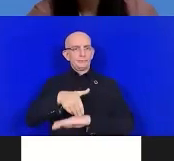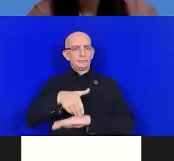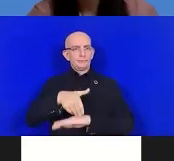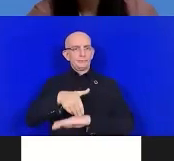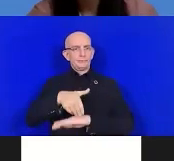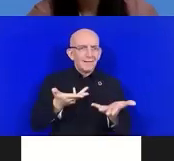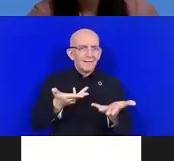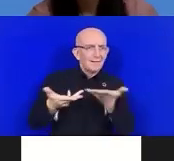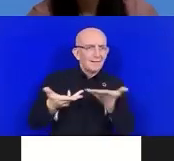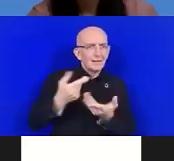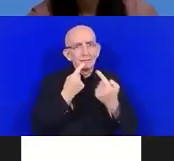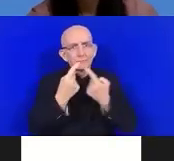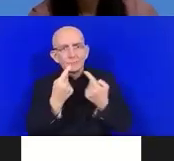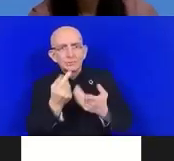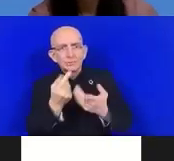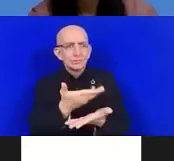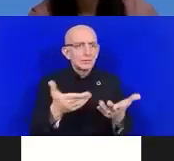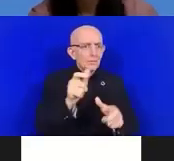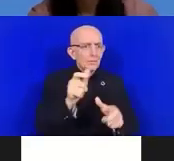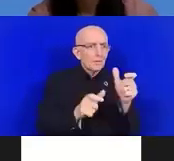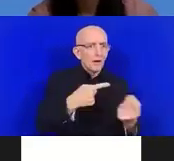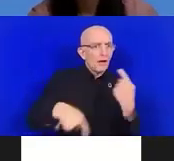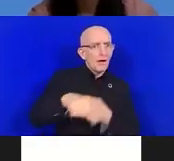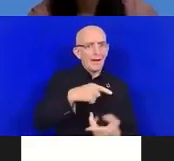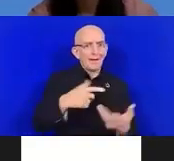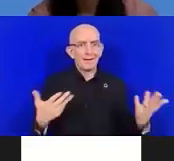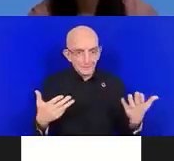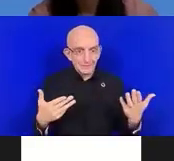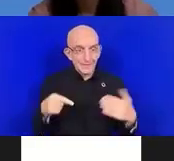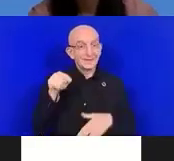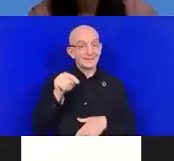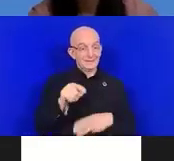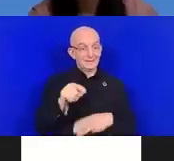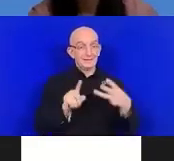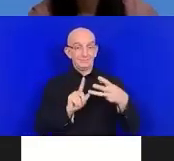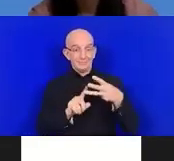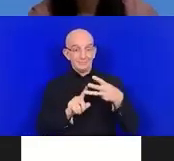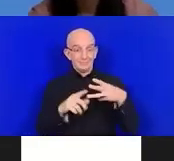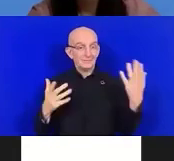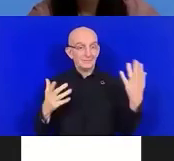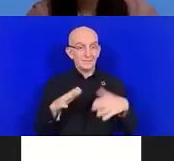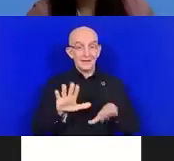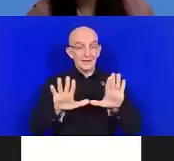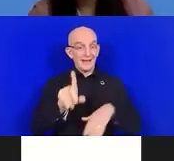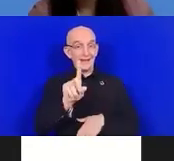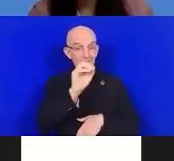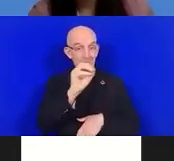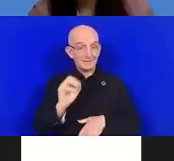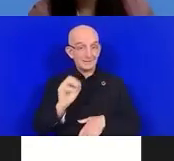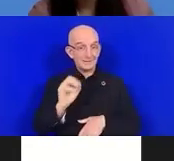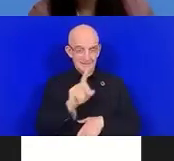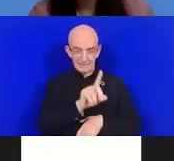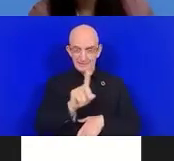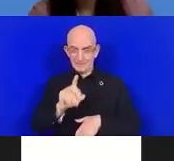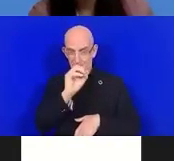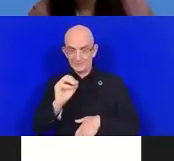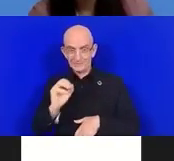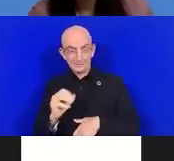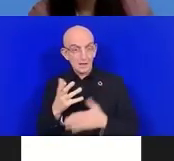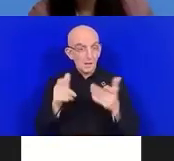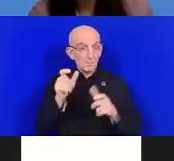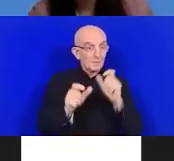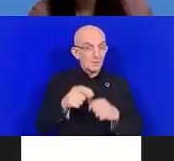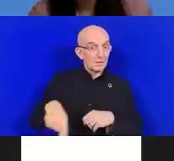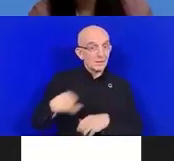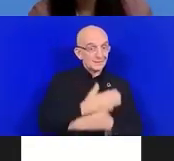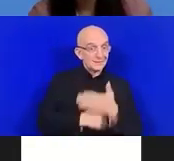étaient au courant du niveau du plan de réduction des risques de catastrophe